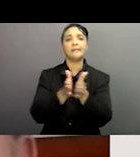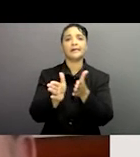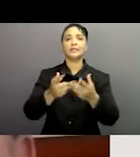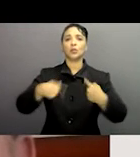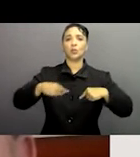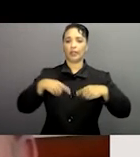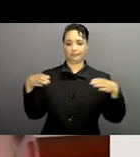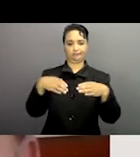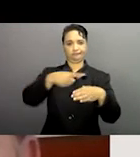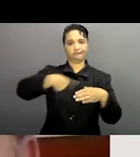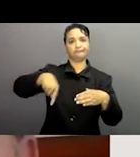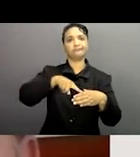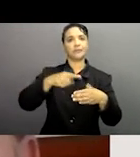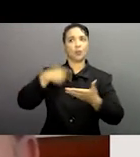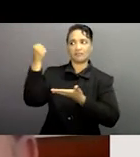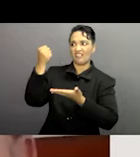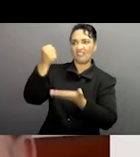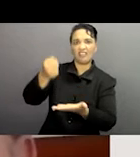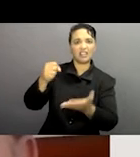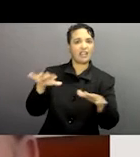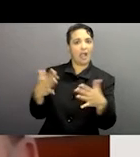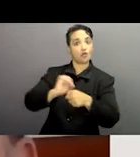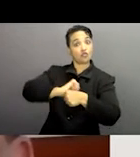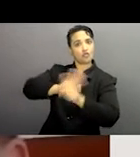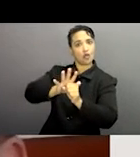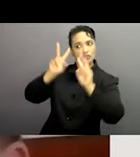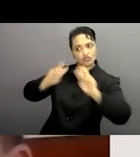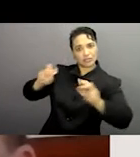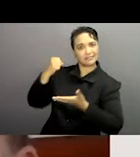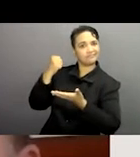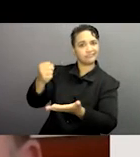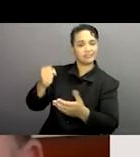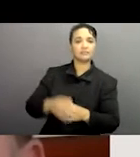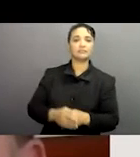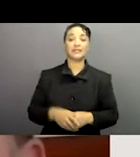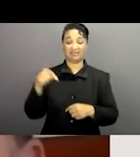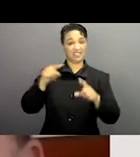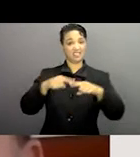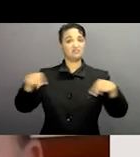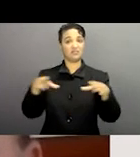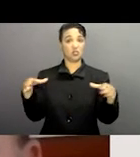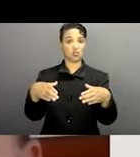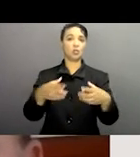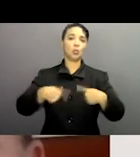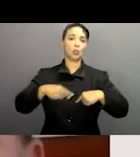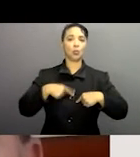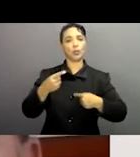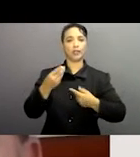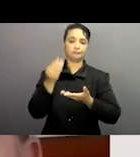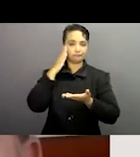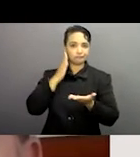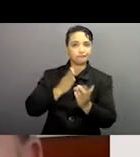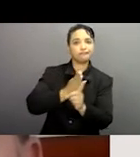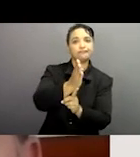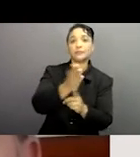sur ce qui a été fait, aussi bien que notre financement relatif à ce problème. Qu'en est-il du SEPAC et qu'est-ce que nous n'avons pas ? Nous